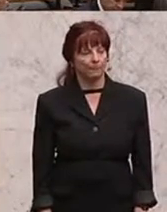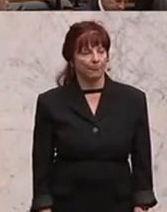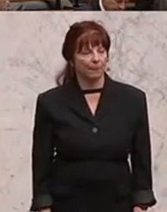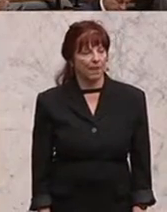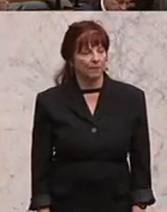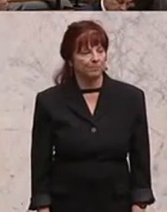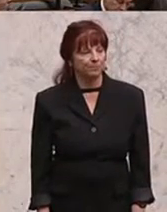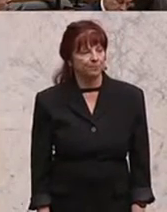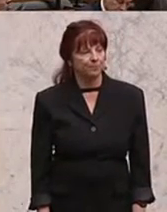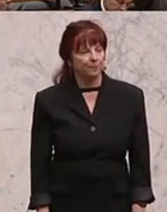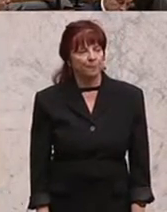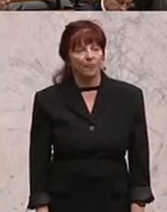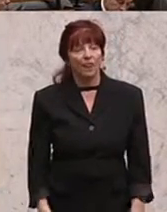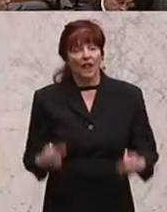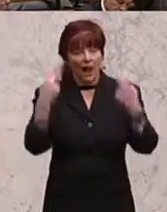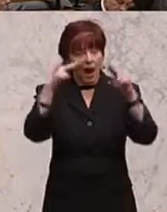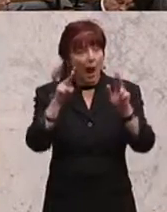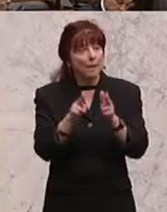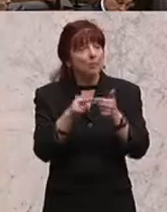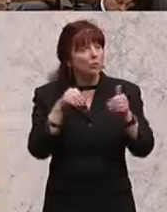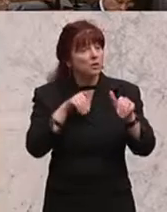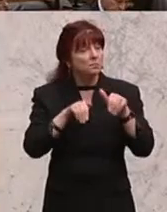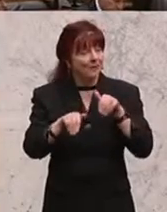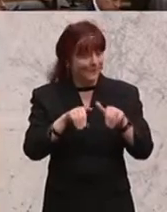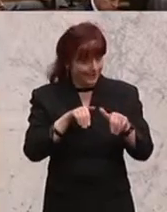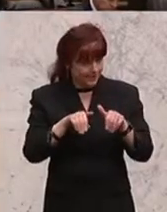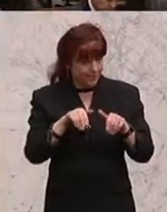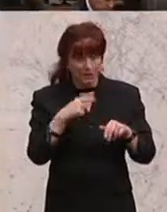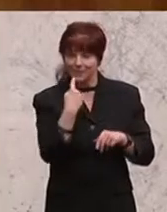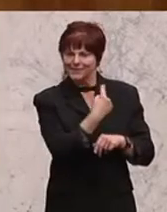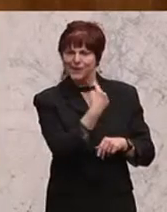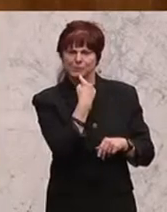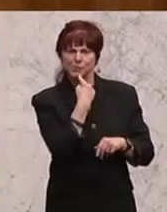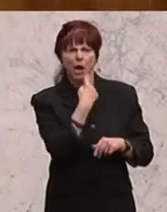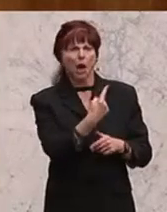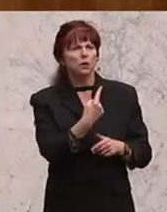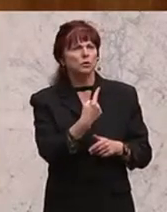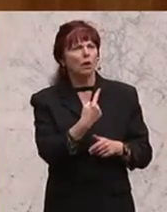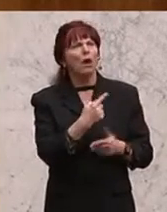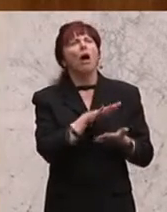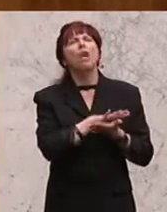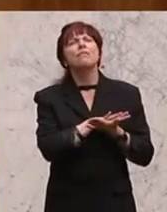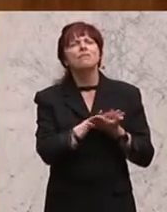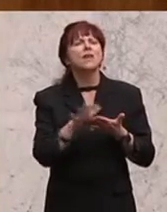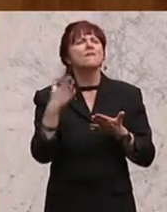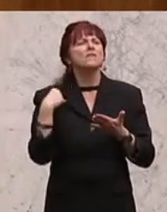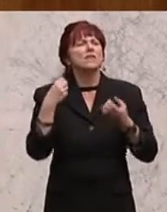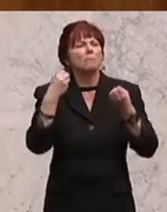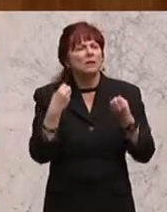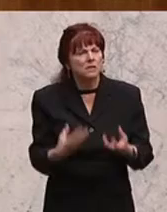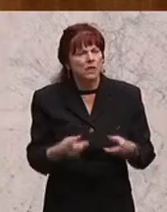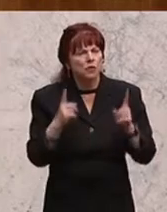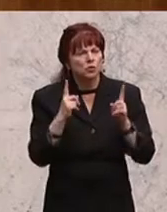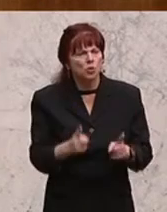Und Herr Bundesminister, wenn Sie sagen, ja, und verkünden, es darf nie mehr wieder passieren, dass diese Haftung oder